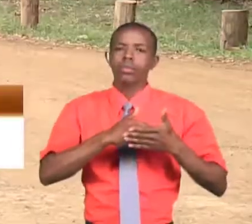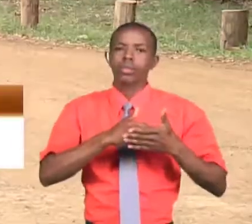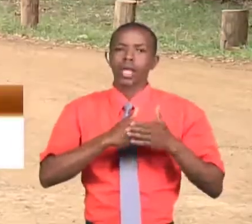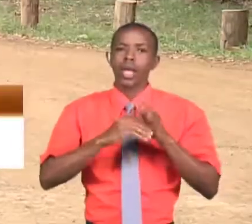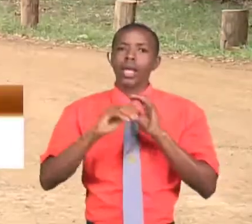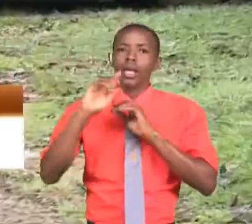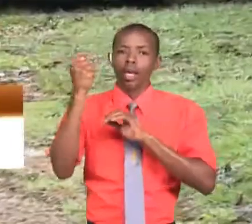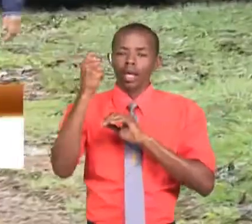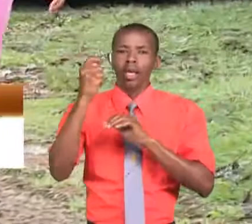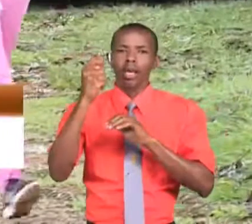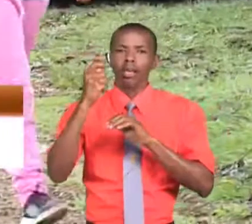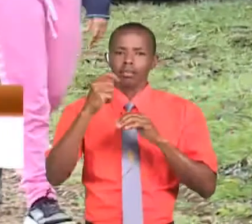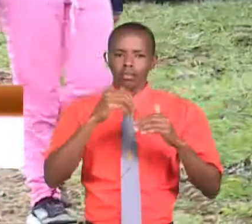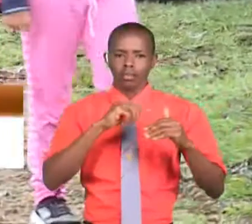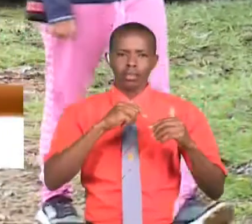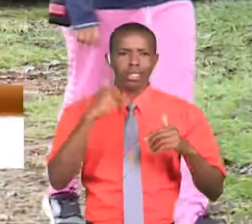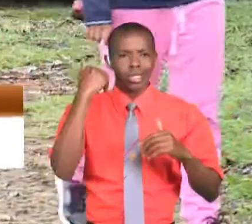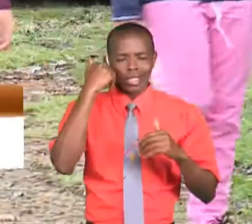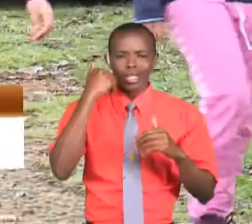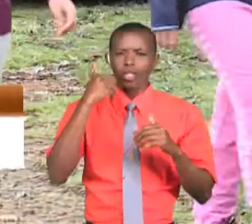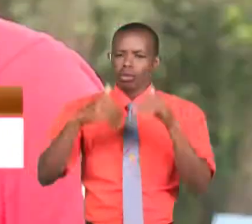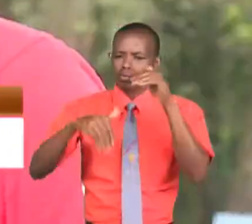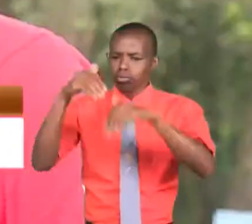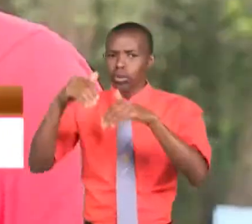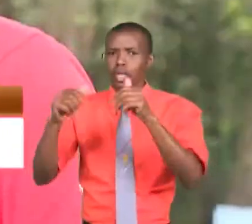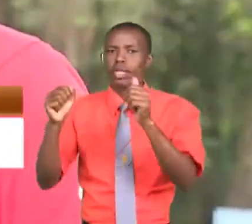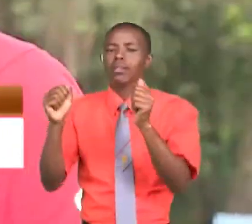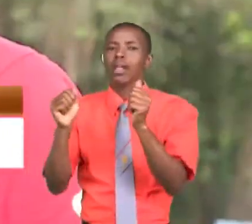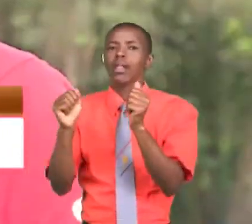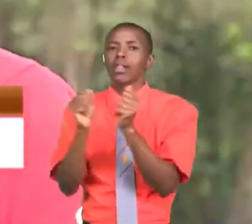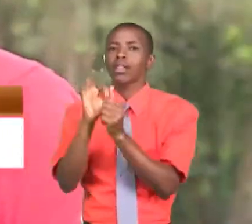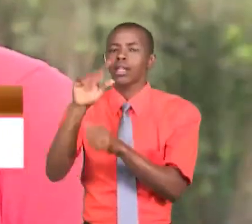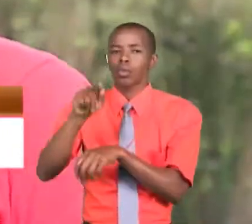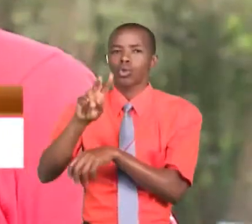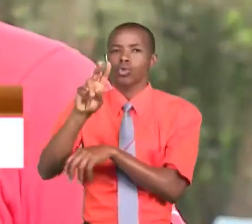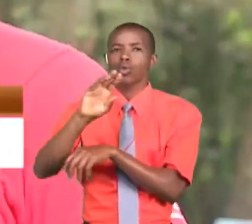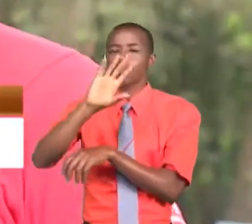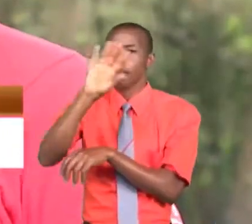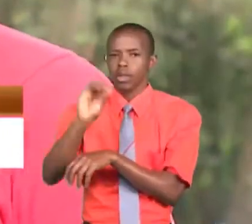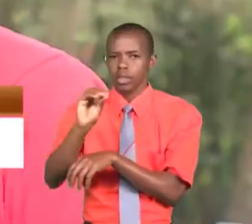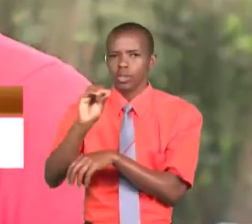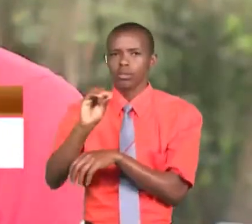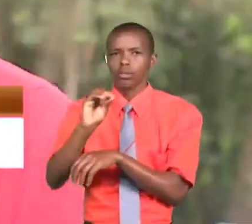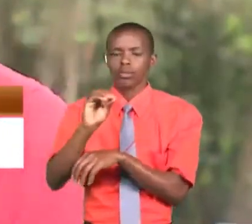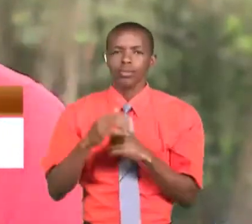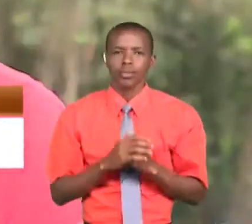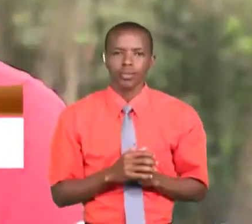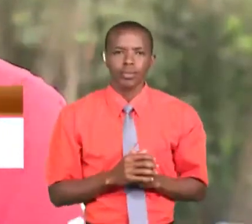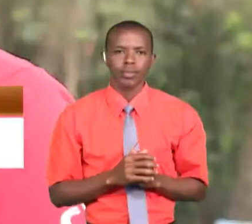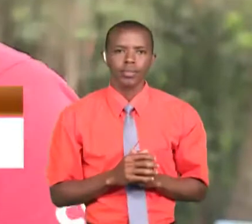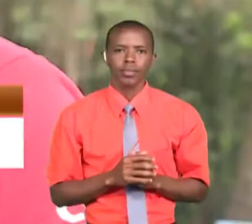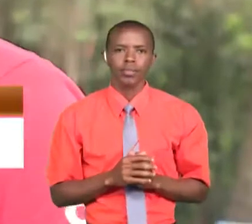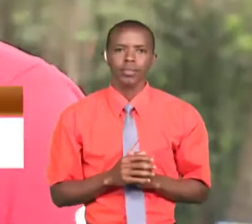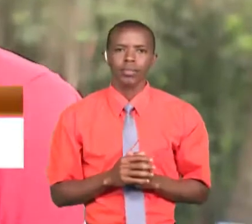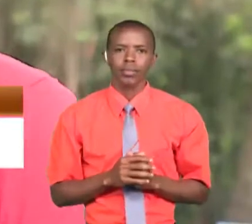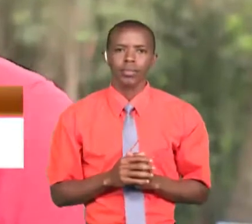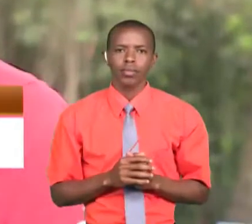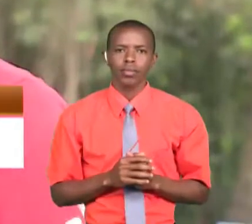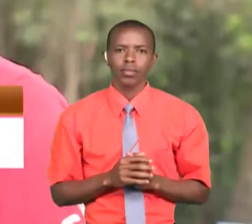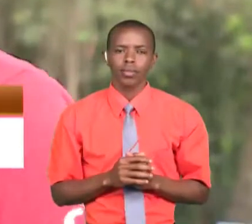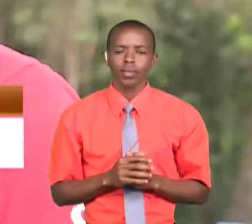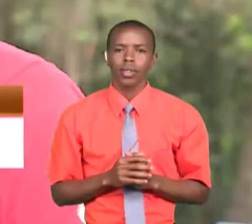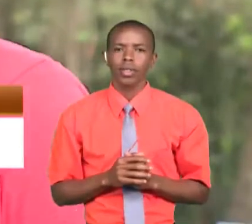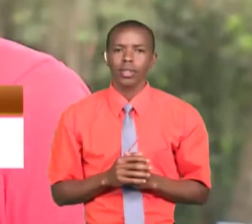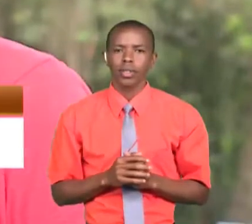yanachangia asli miya kuminatatu ya vifo kulingana na shirikisho la moyo duniani. Since the 10th of